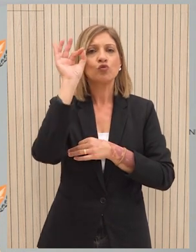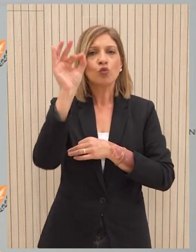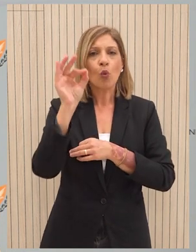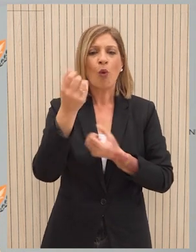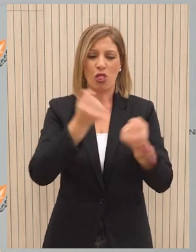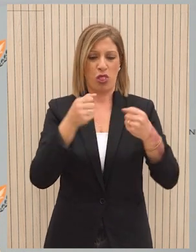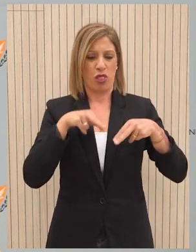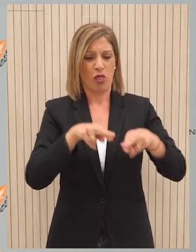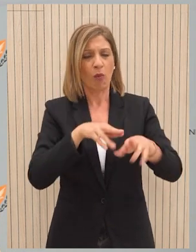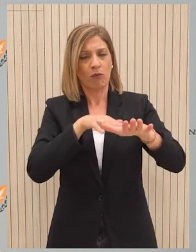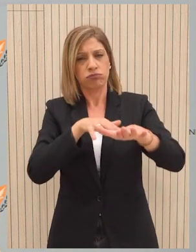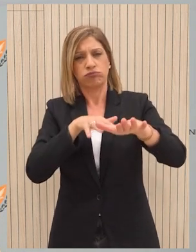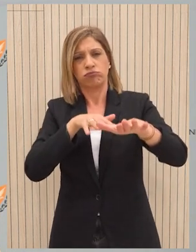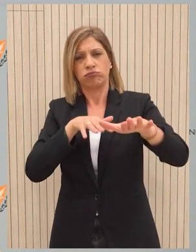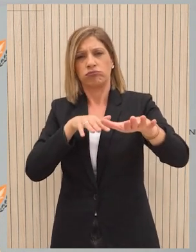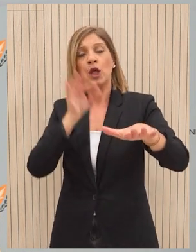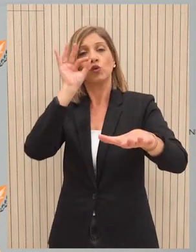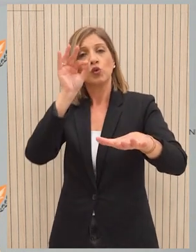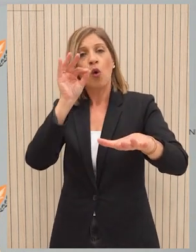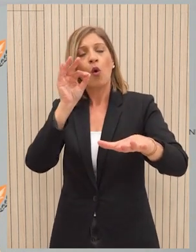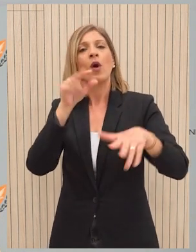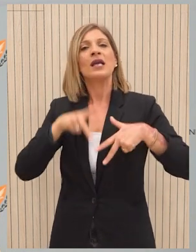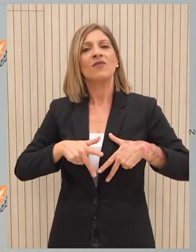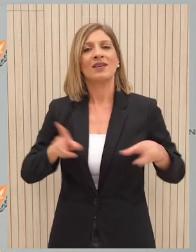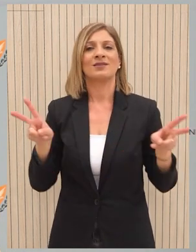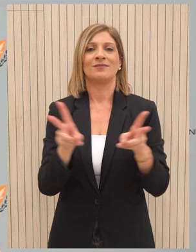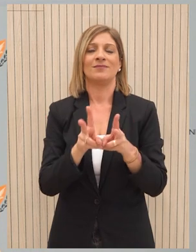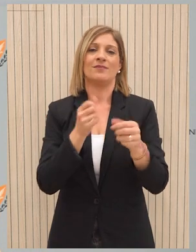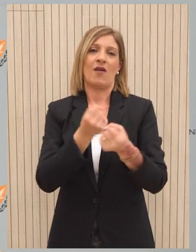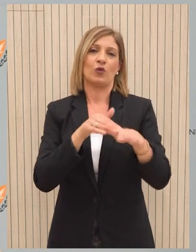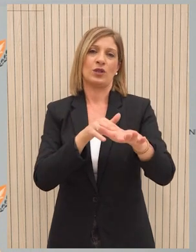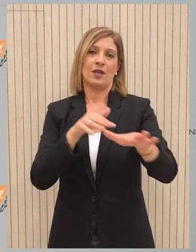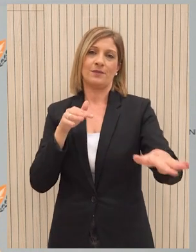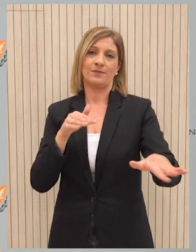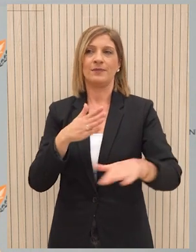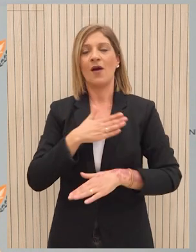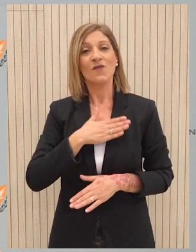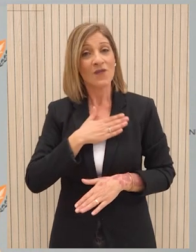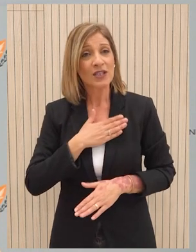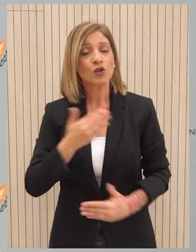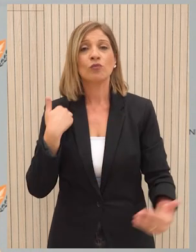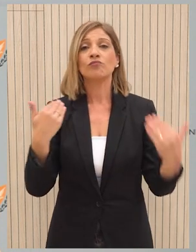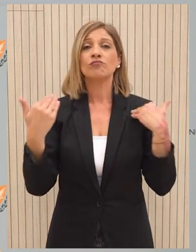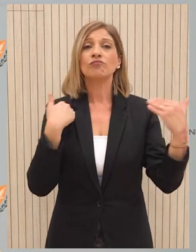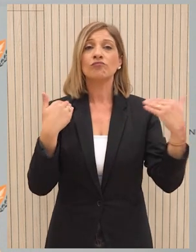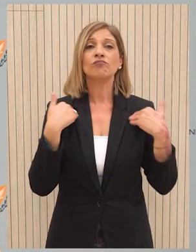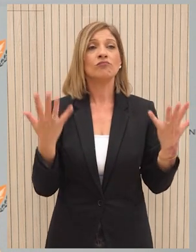κυκλοφοριακού μέσα από την ενίσχυση των μέσων μαζικής μεταφοράς. Ευχαριστώ αν υπάρχουν ερωτήσεις.